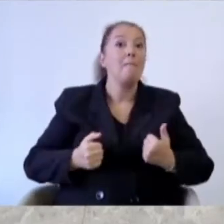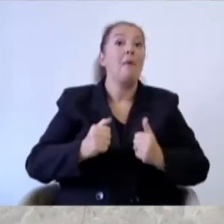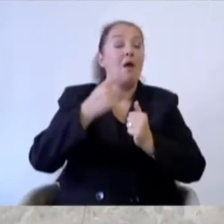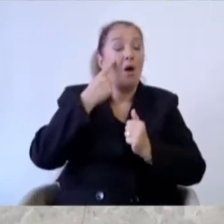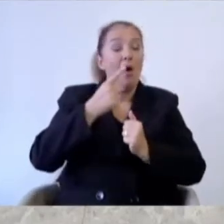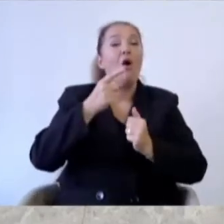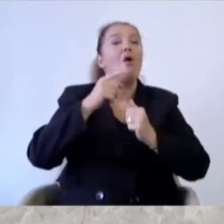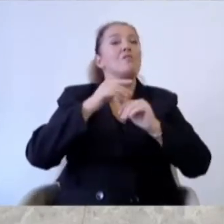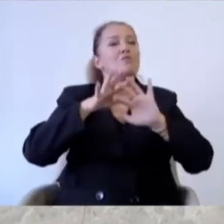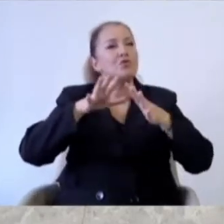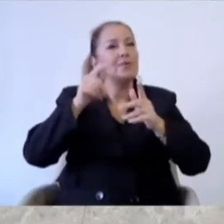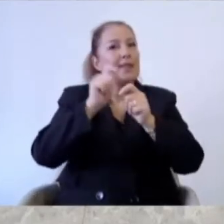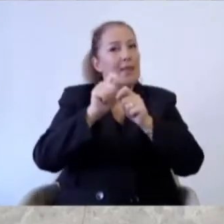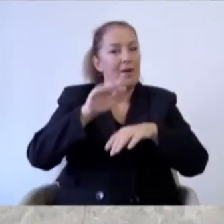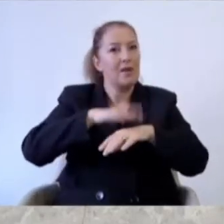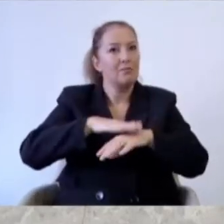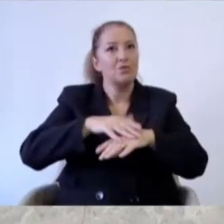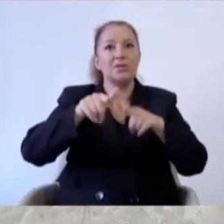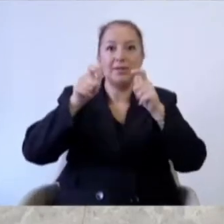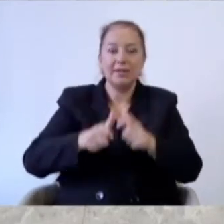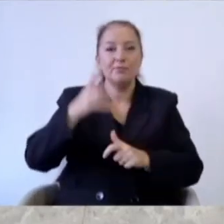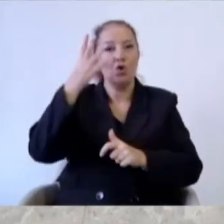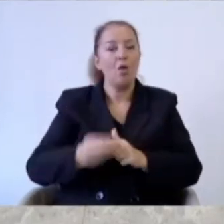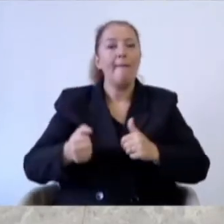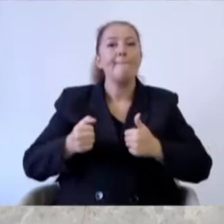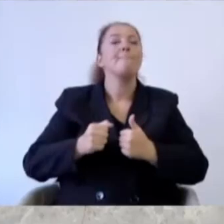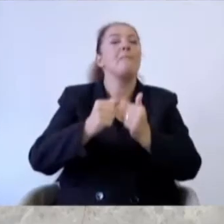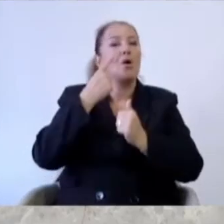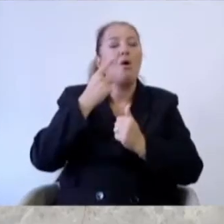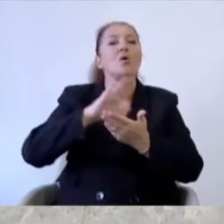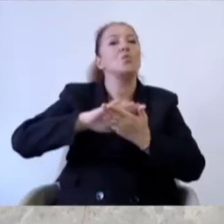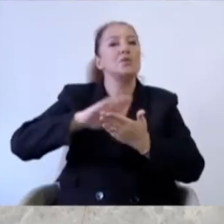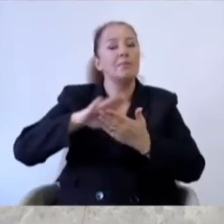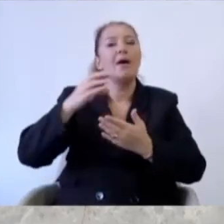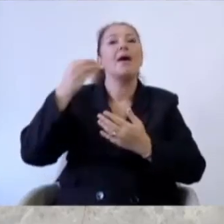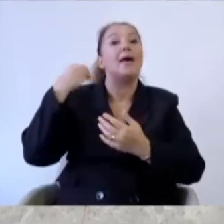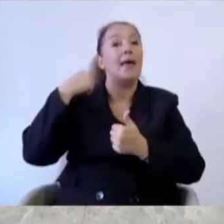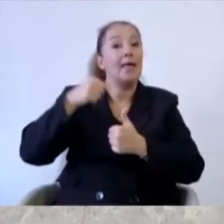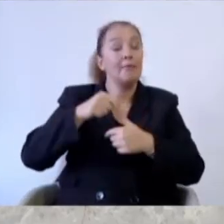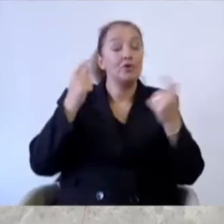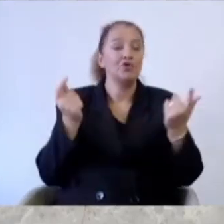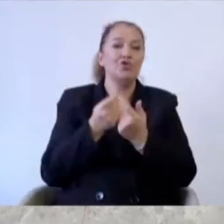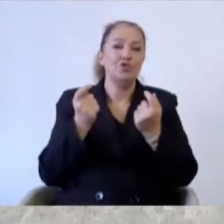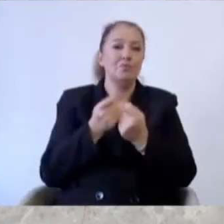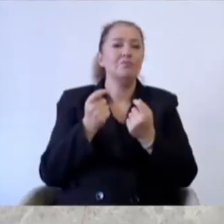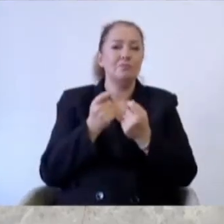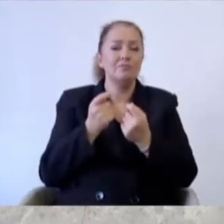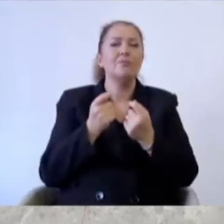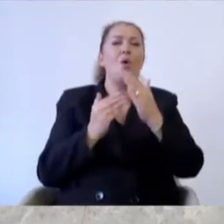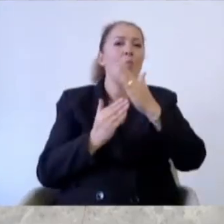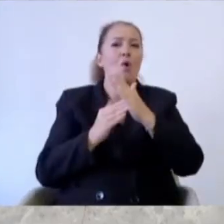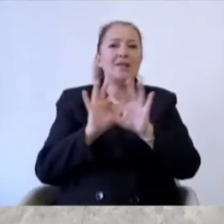Milli kentimizde bulunan parklarımızda iyileştirme, yenileme çalışmalarını aralıksız